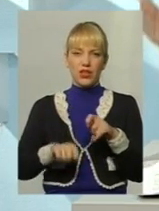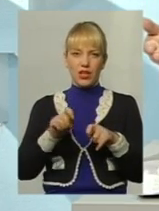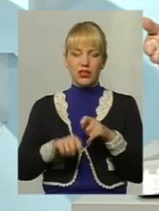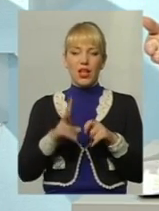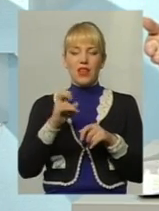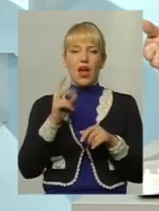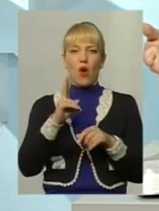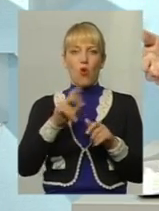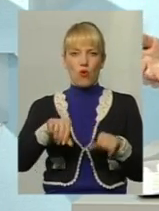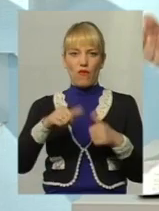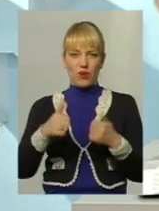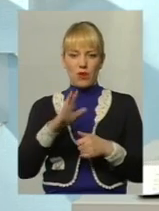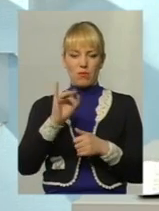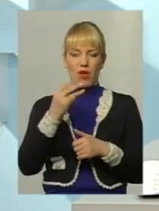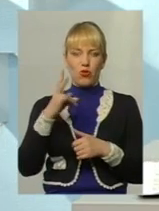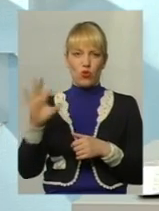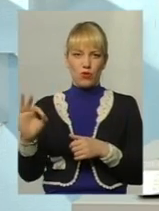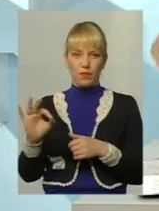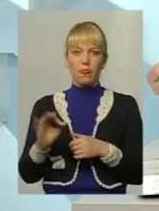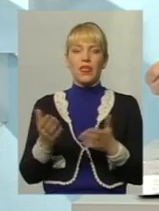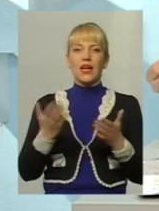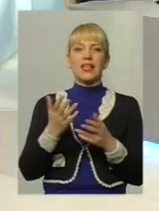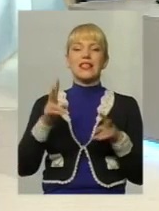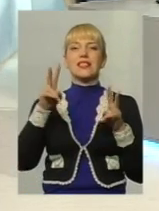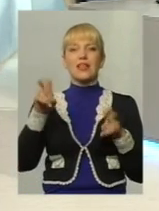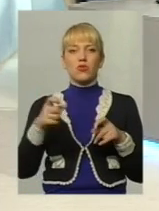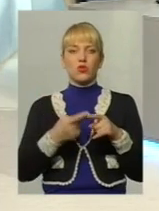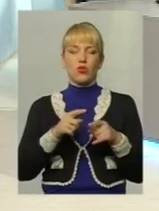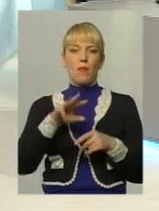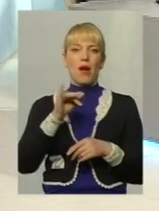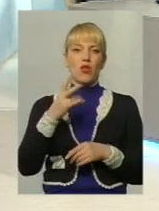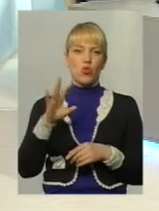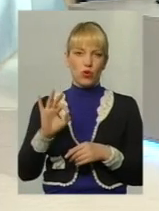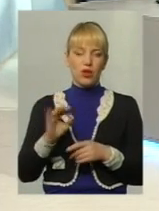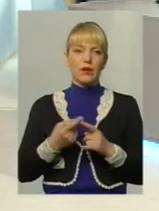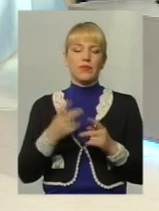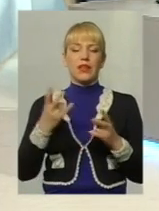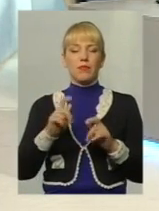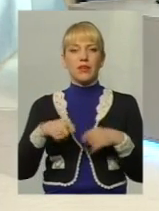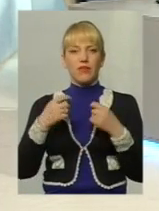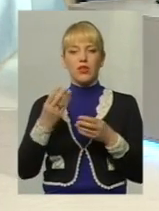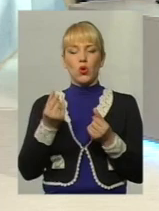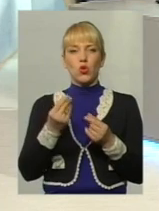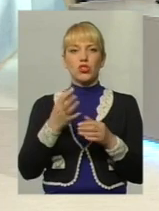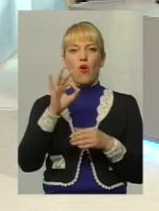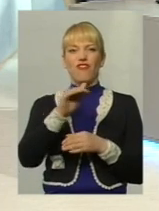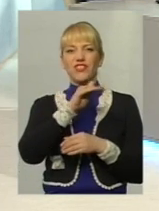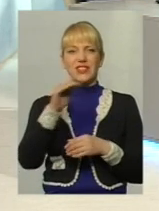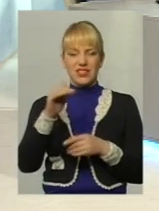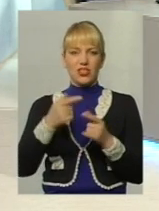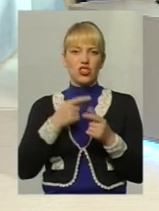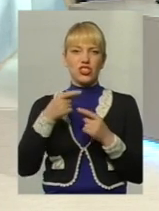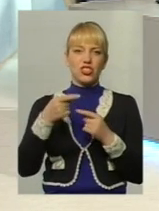на кого оформляється майно, який статус цього майна, передавати кошти офіційно, щоб це було або через